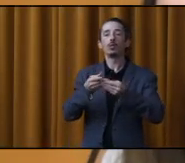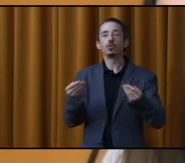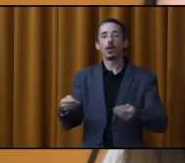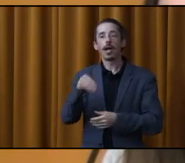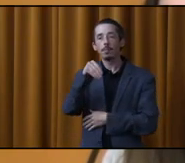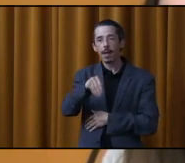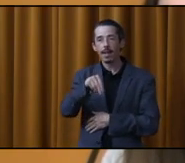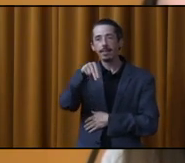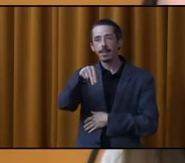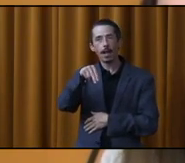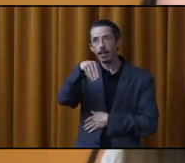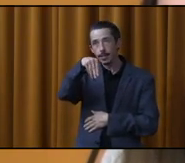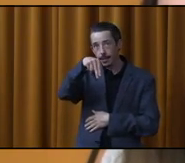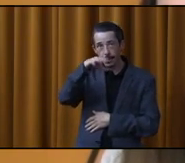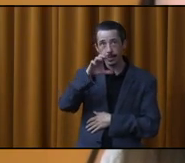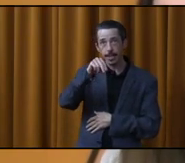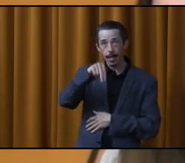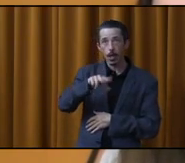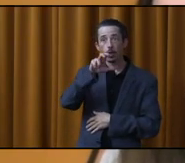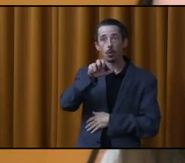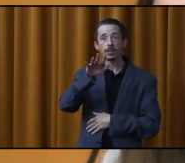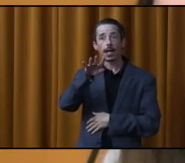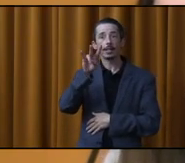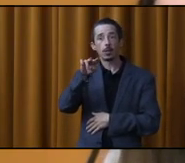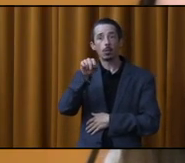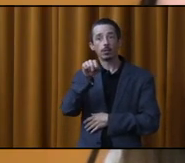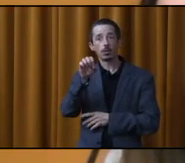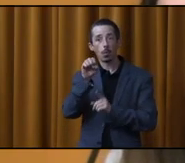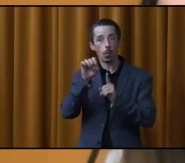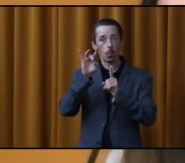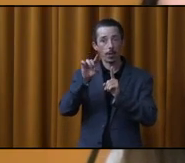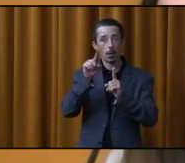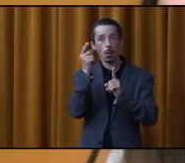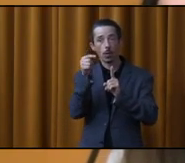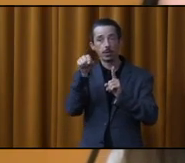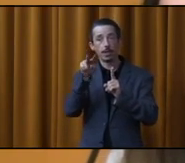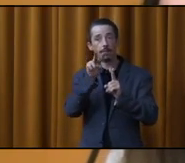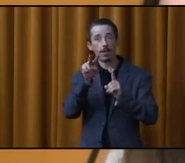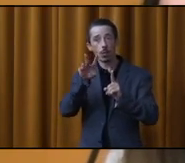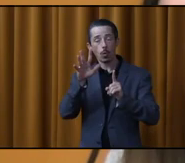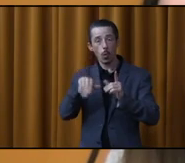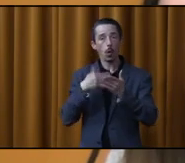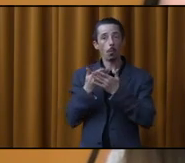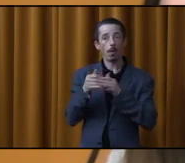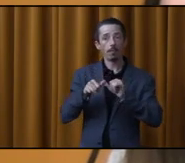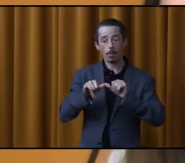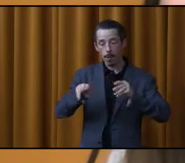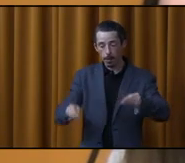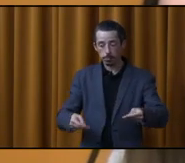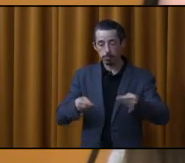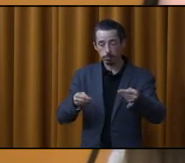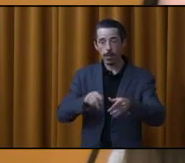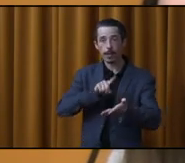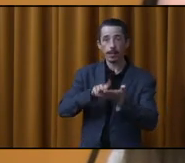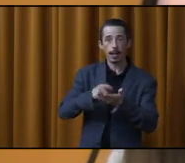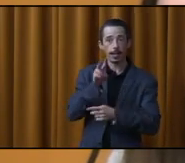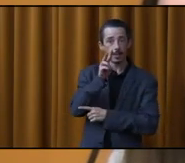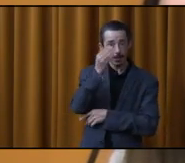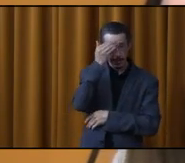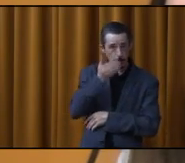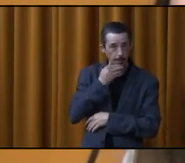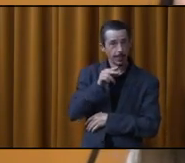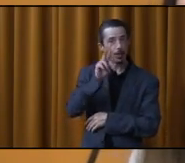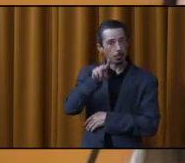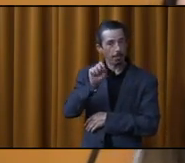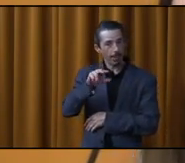MSCM 347-08-11-22 et d'approuver les plans datés du 6 mars 2023